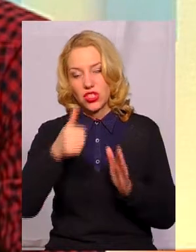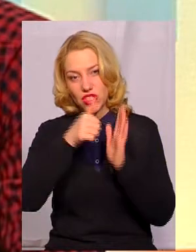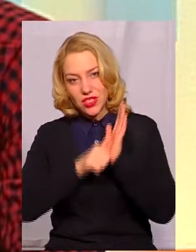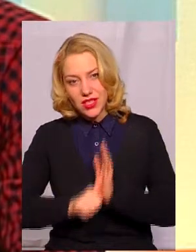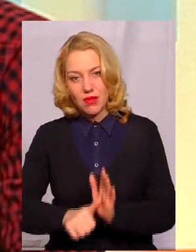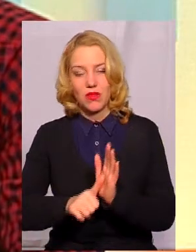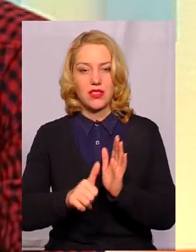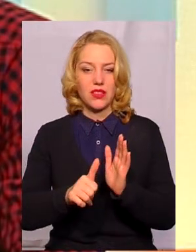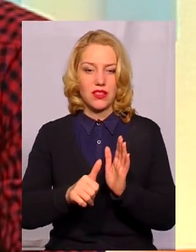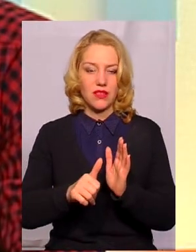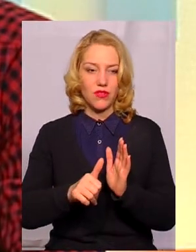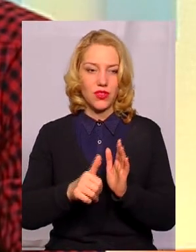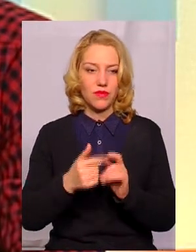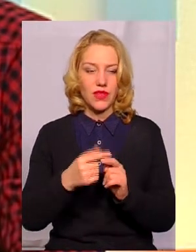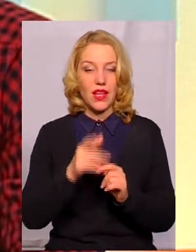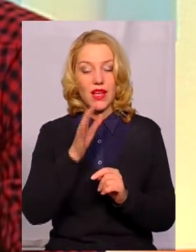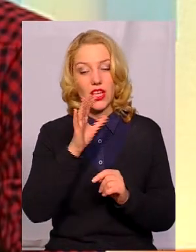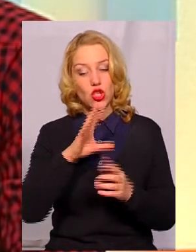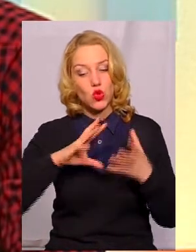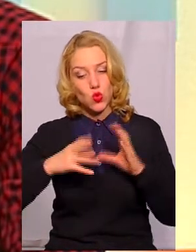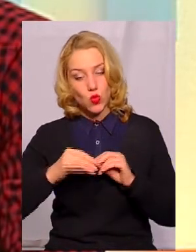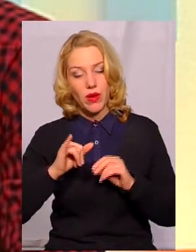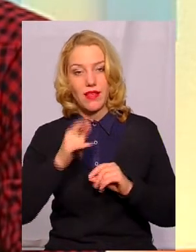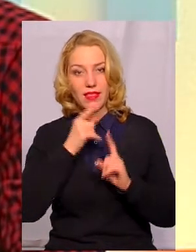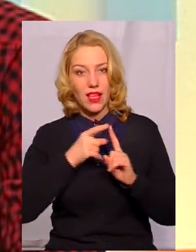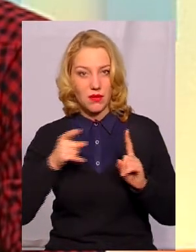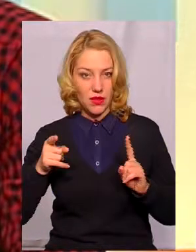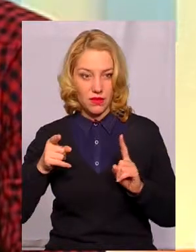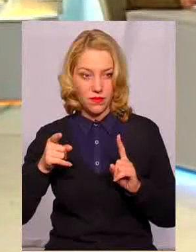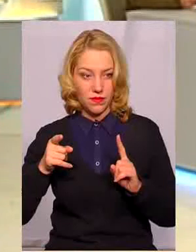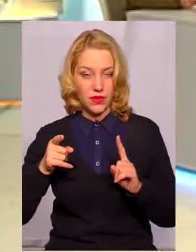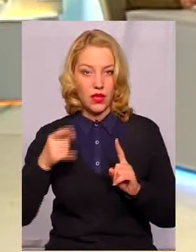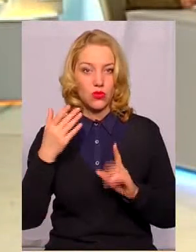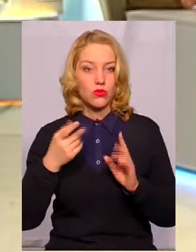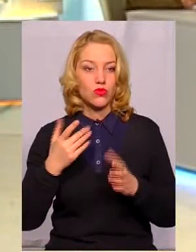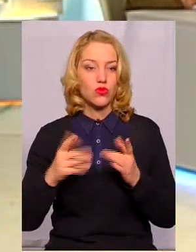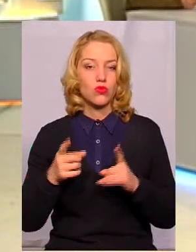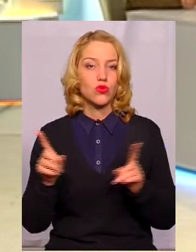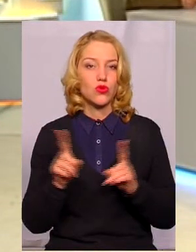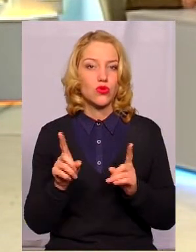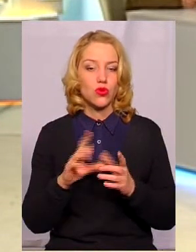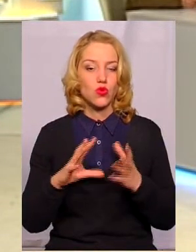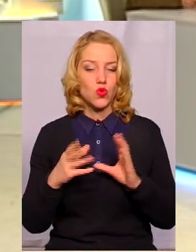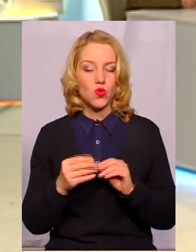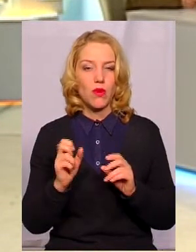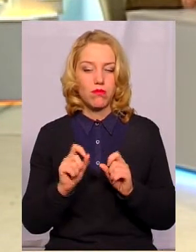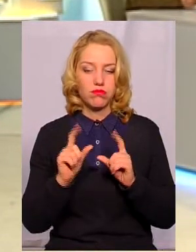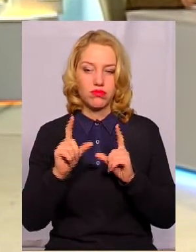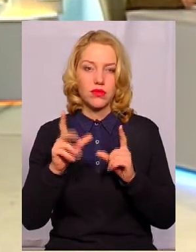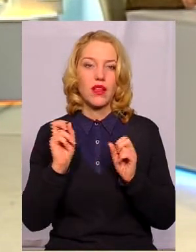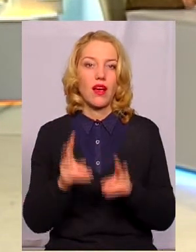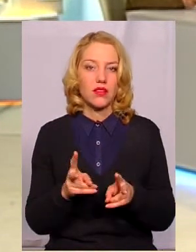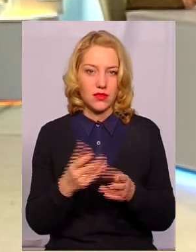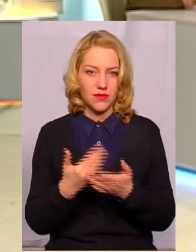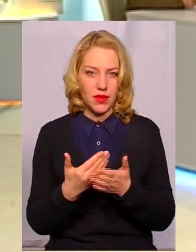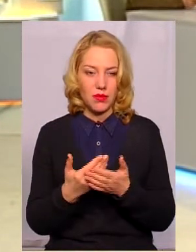Тобто це термін чи сума? І сума, і термін. Тому що сума в нас як може рости? Хто